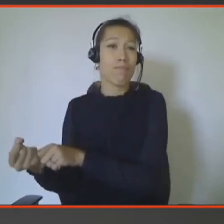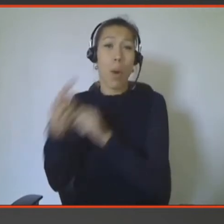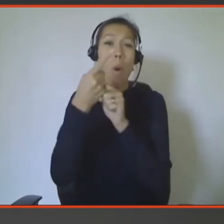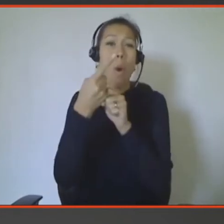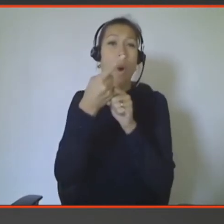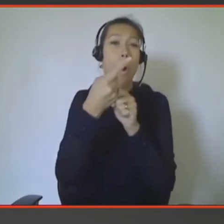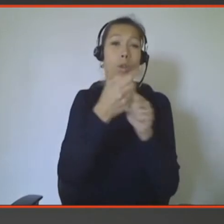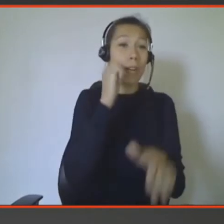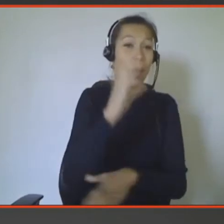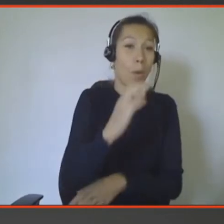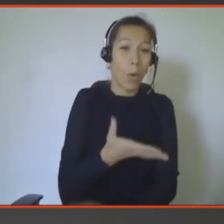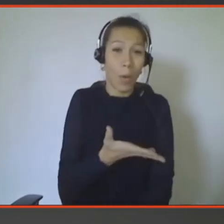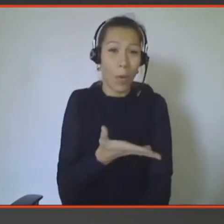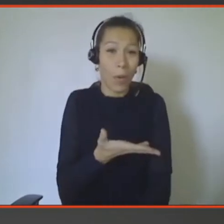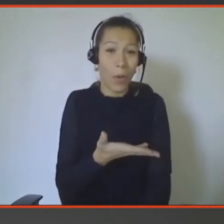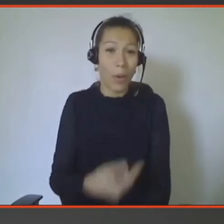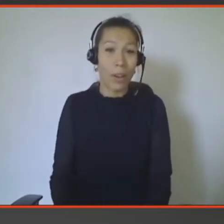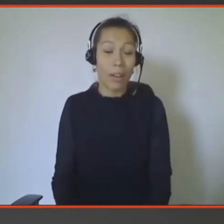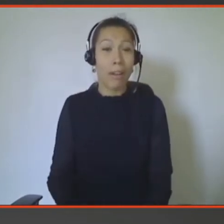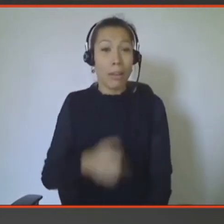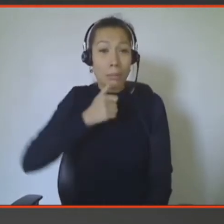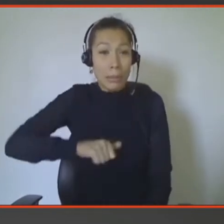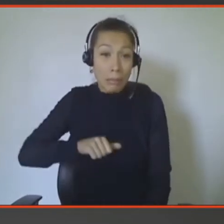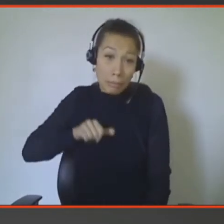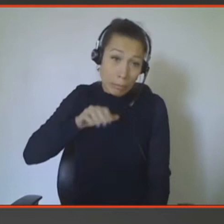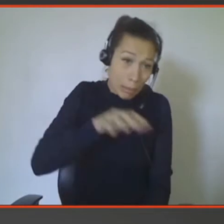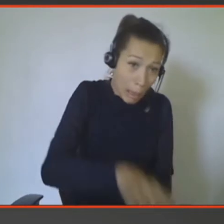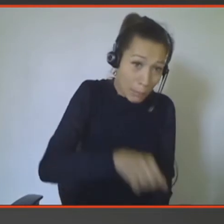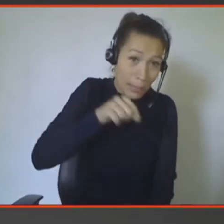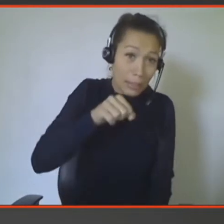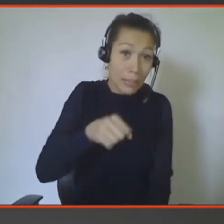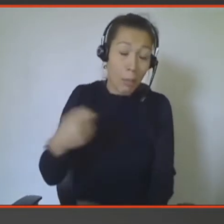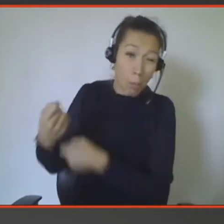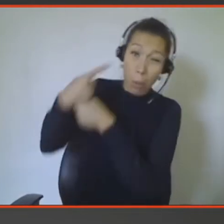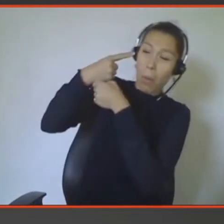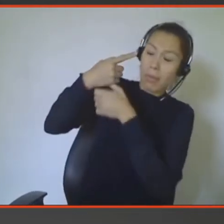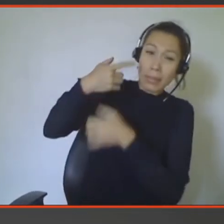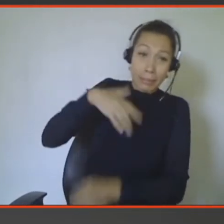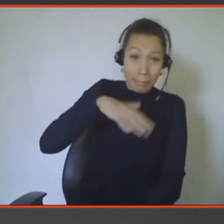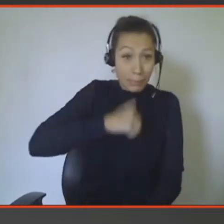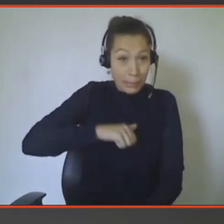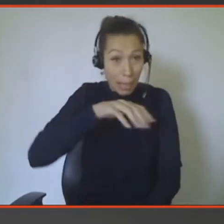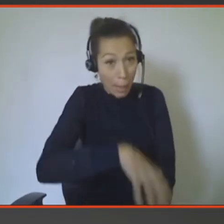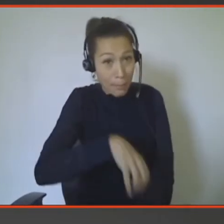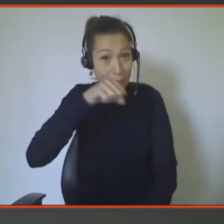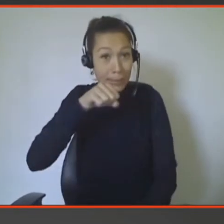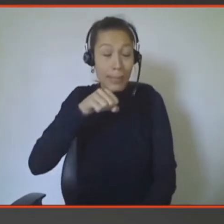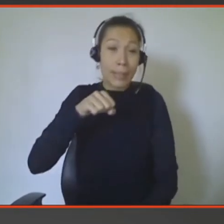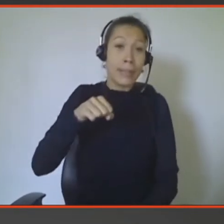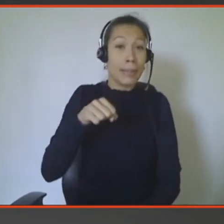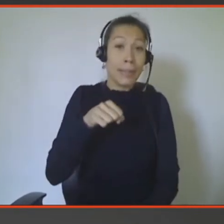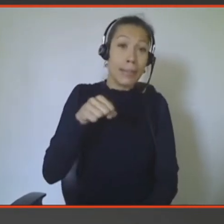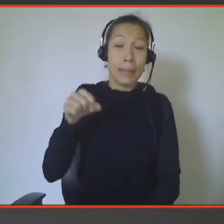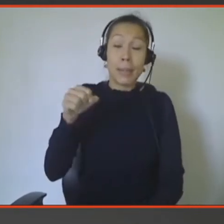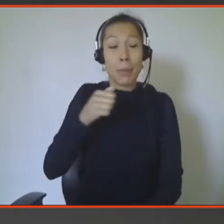Le but,'est que vous le ramassez, il vous l'a un petit peu jeté à la face. Donc, vous le ramassez et puis vous allez gentiment appeler votre